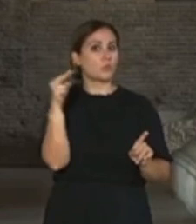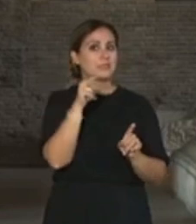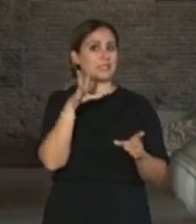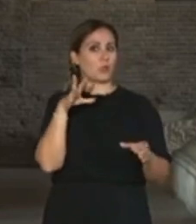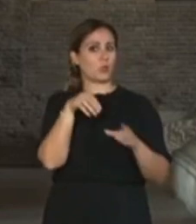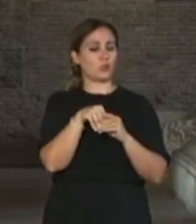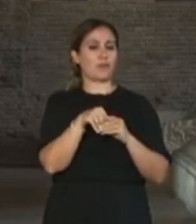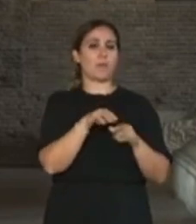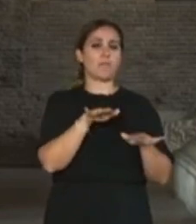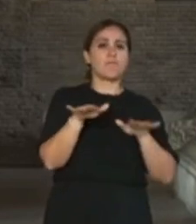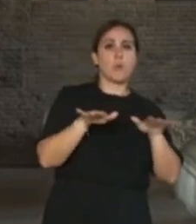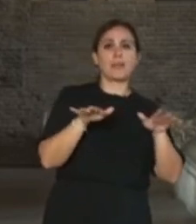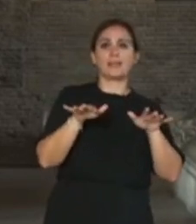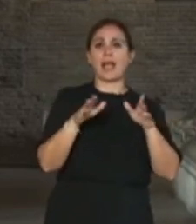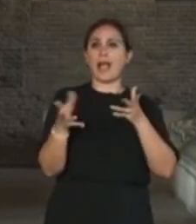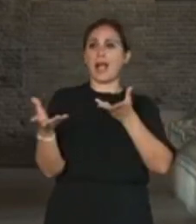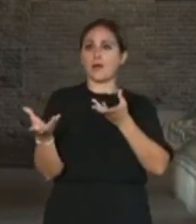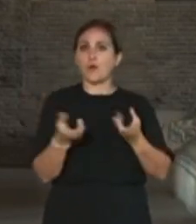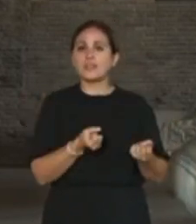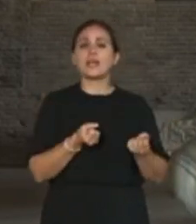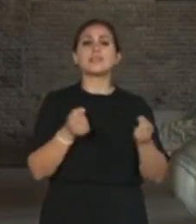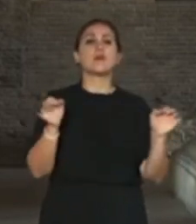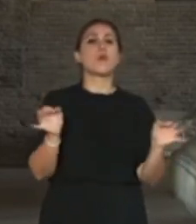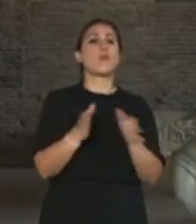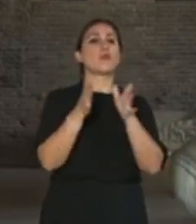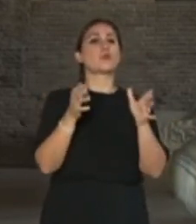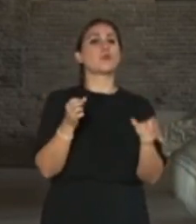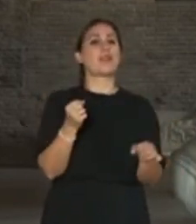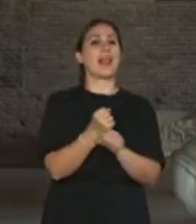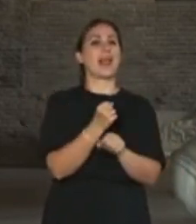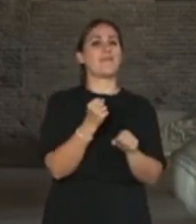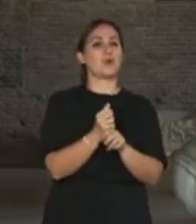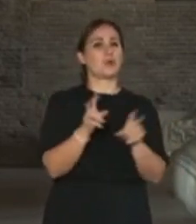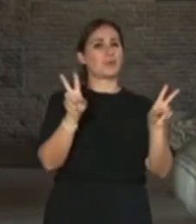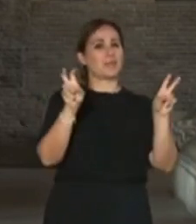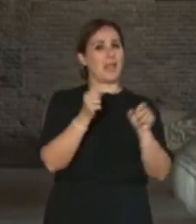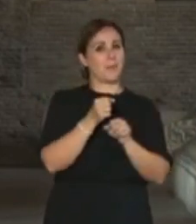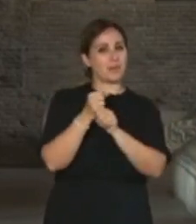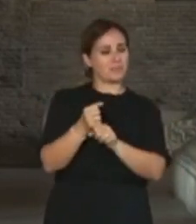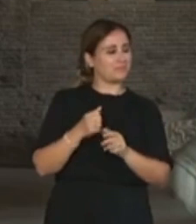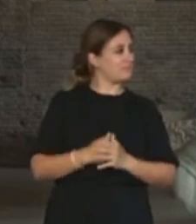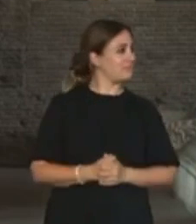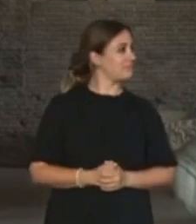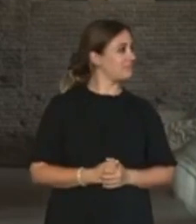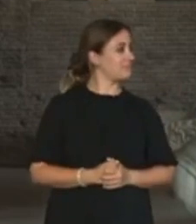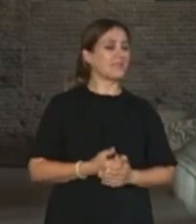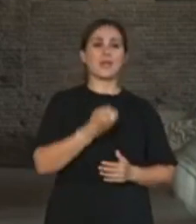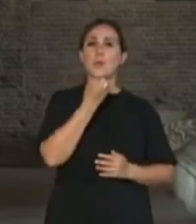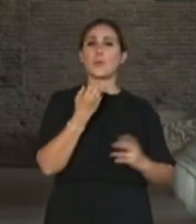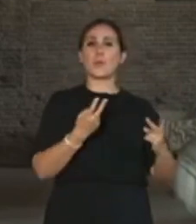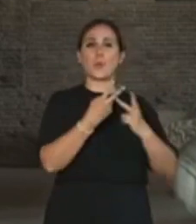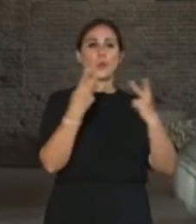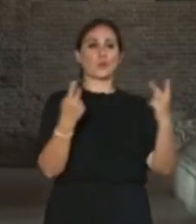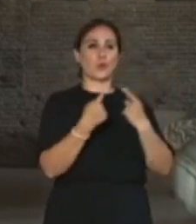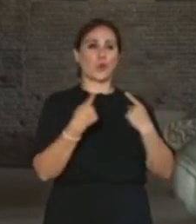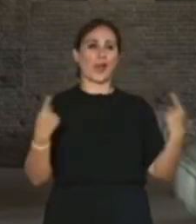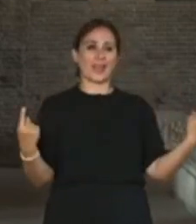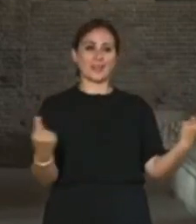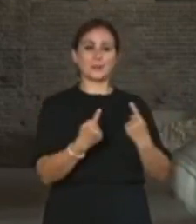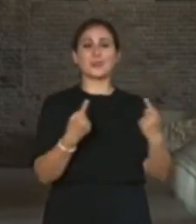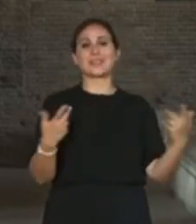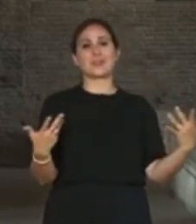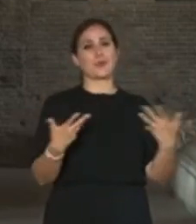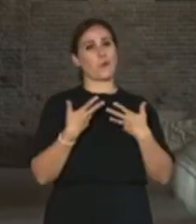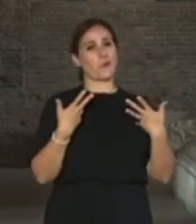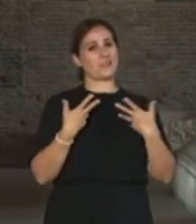opportunità lavorative. Grazie Marta. Buongiorno a tutti, sono felice di essere qui